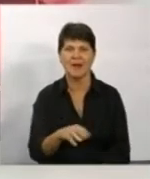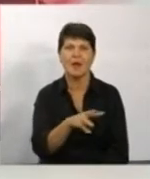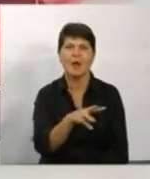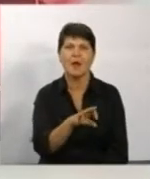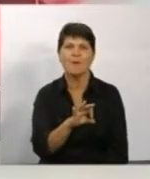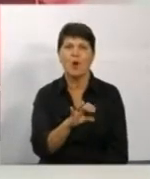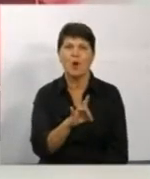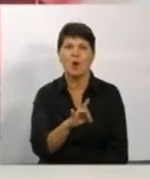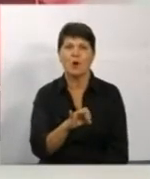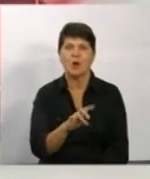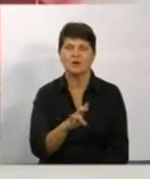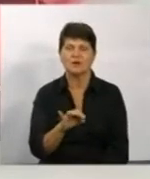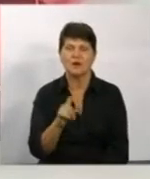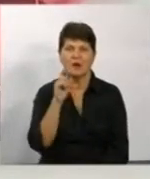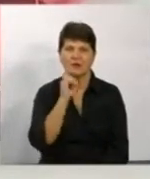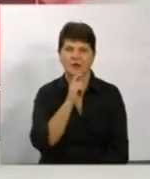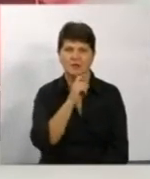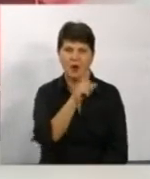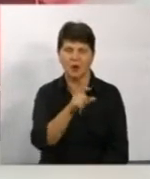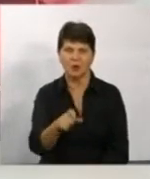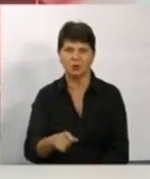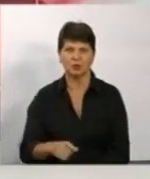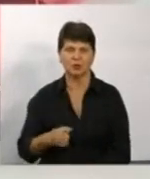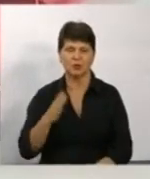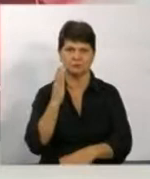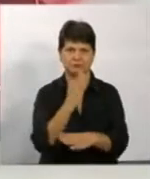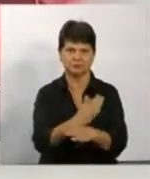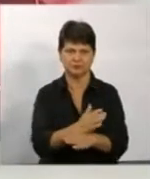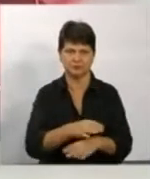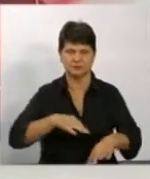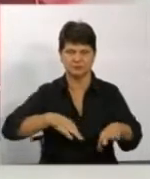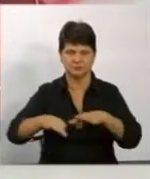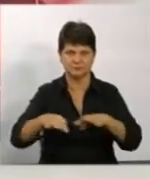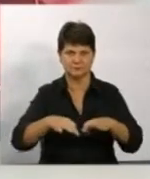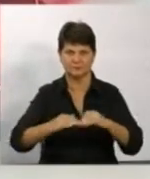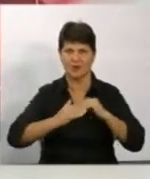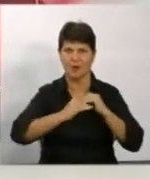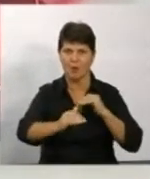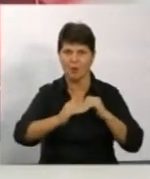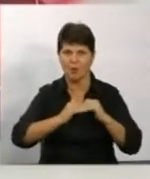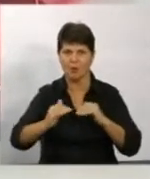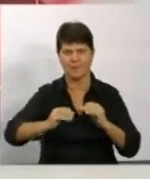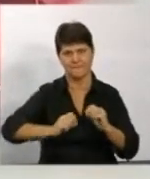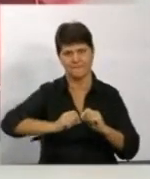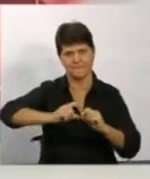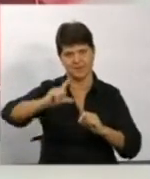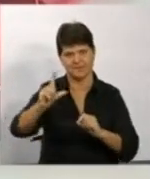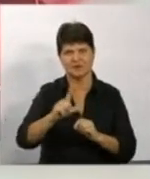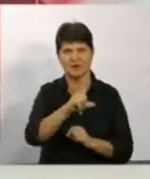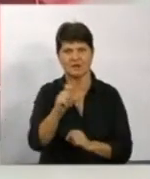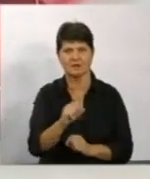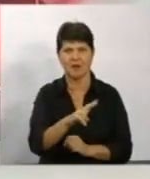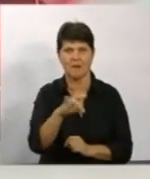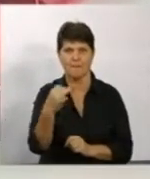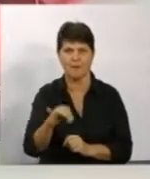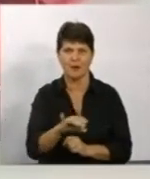Вінниччині. Люди перекрили дорогу до поля і не пускали туди техніку. Хочуть, аби їм підвищили плату за паї. Про